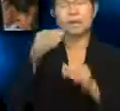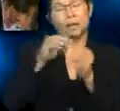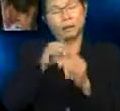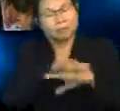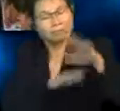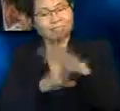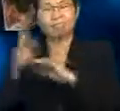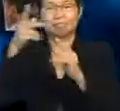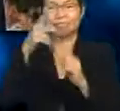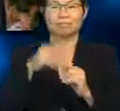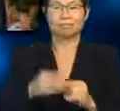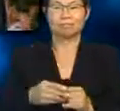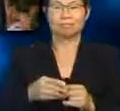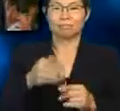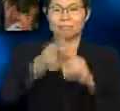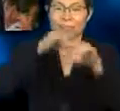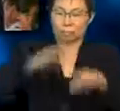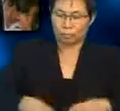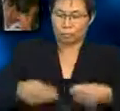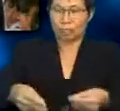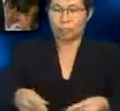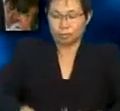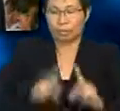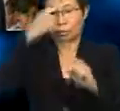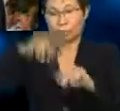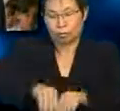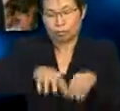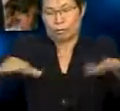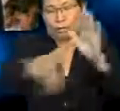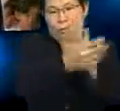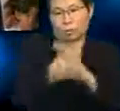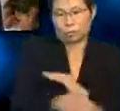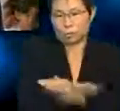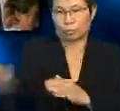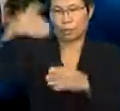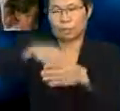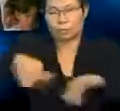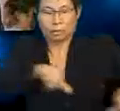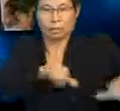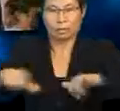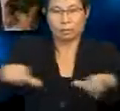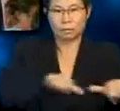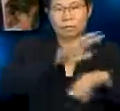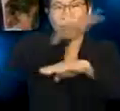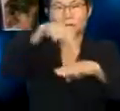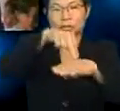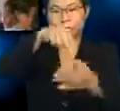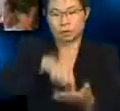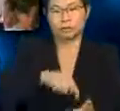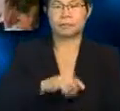apabila diberikan peluang untuk mengembangkan potensi mereka dalam kecerdasan naturalis ini.